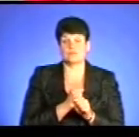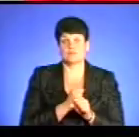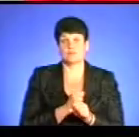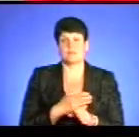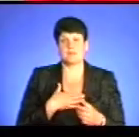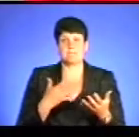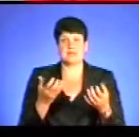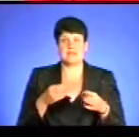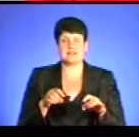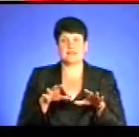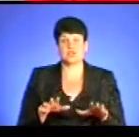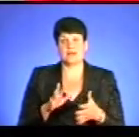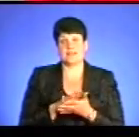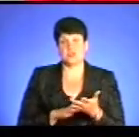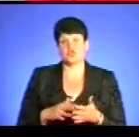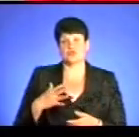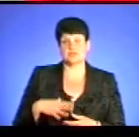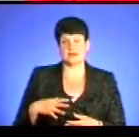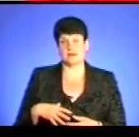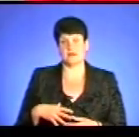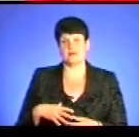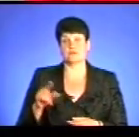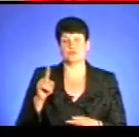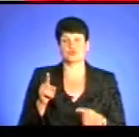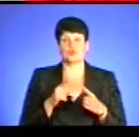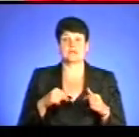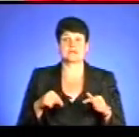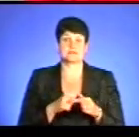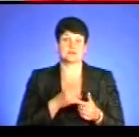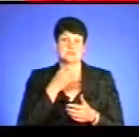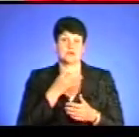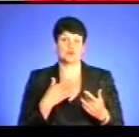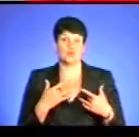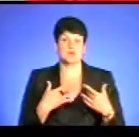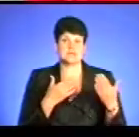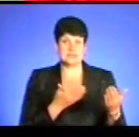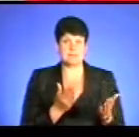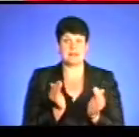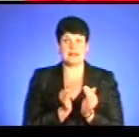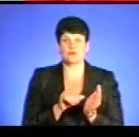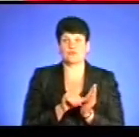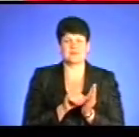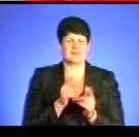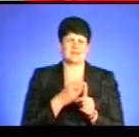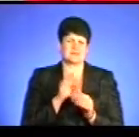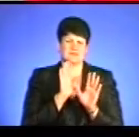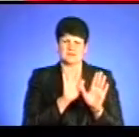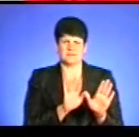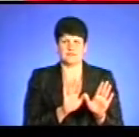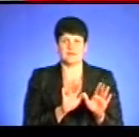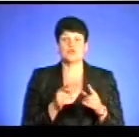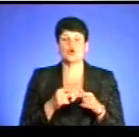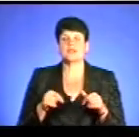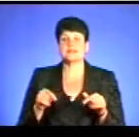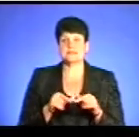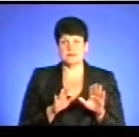Ми прийняли рішення, а далі ми чекаємо реакції від організаторів, скажімо, цього концерту, чи маленьку виступу, як би там його не називали. Від організаторів